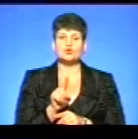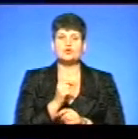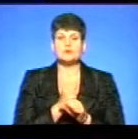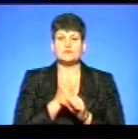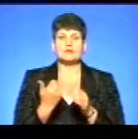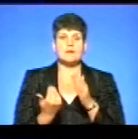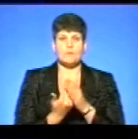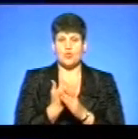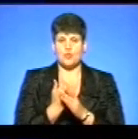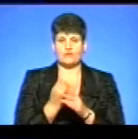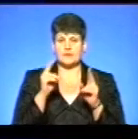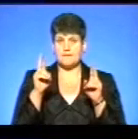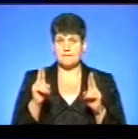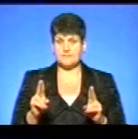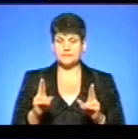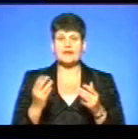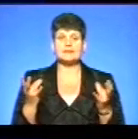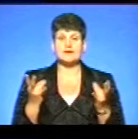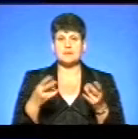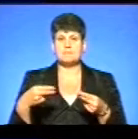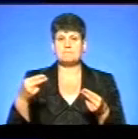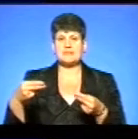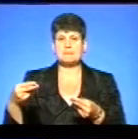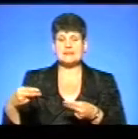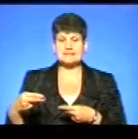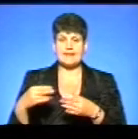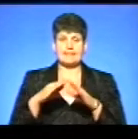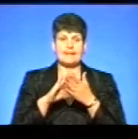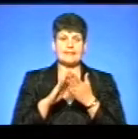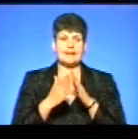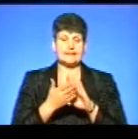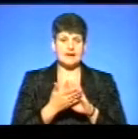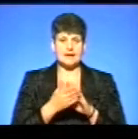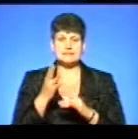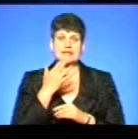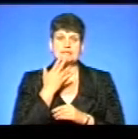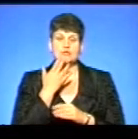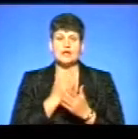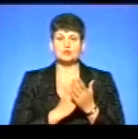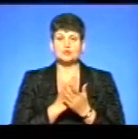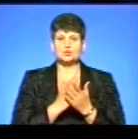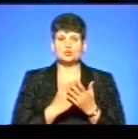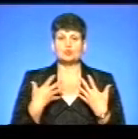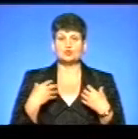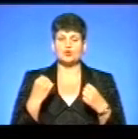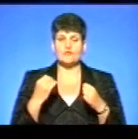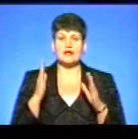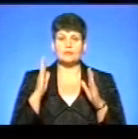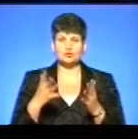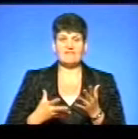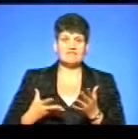по новій моделі, має підписати декларацію з Національною службою здоров'я, яка буде